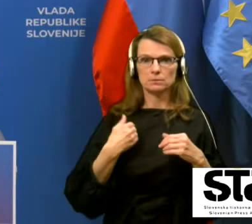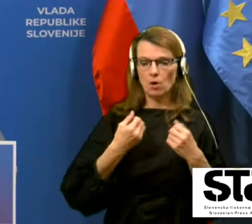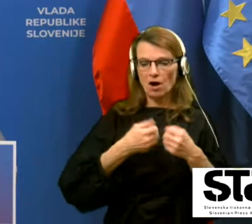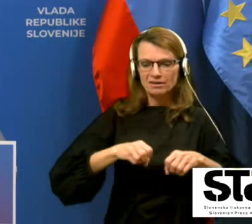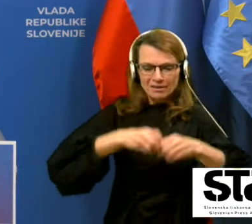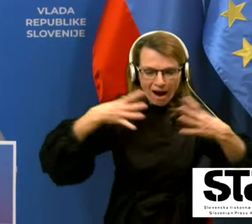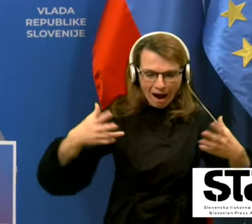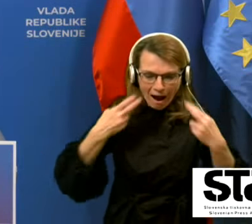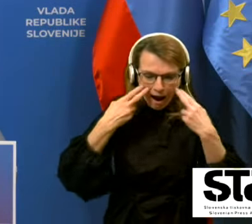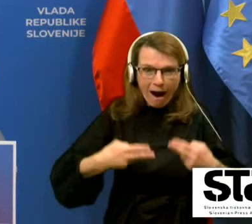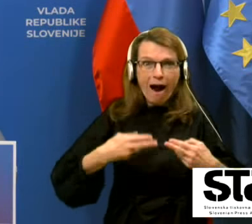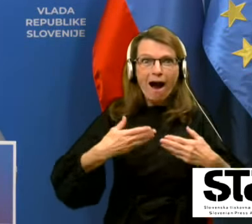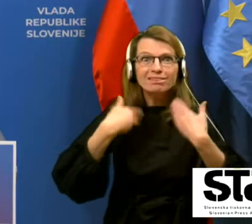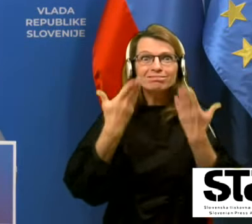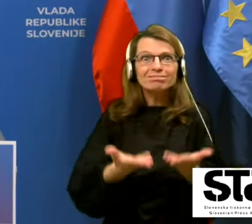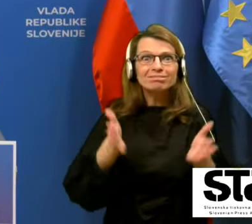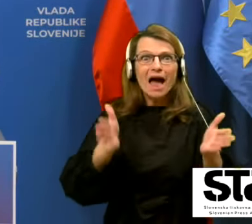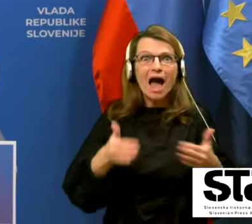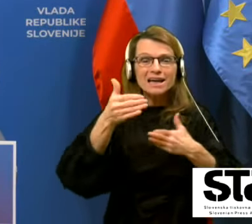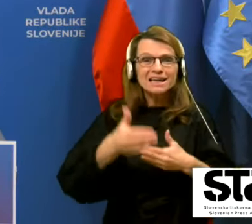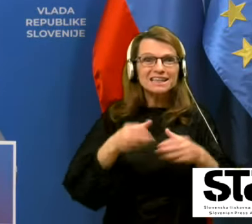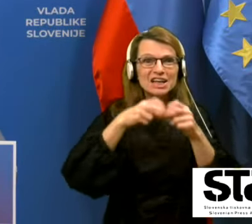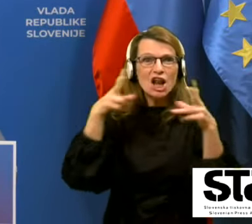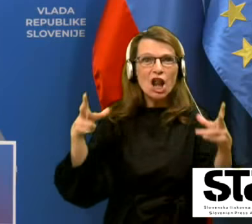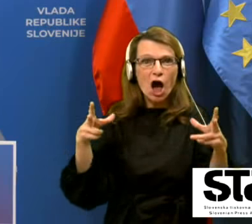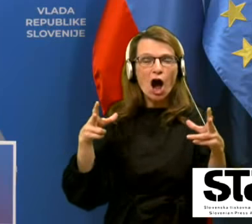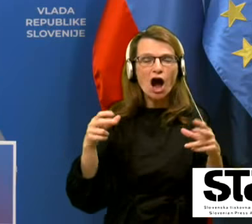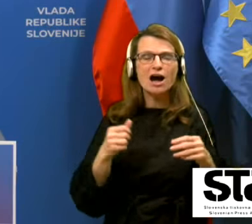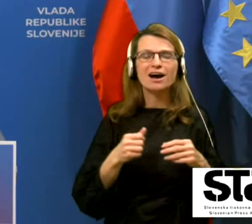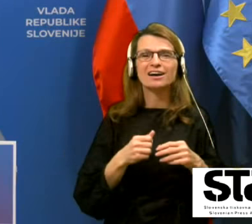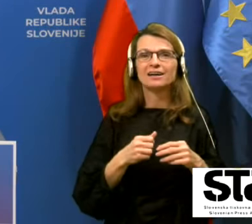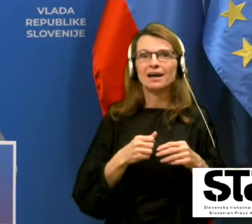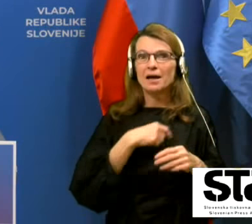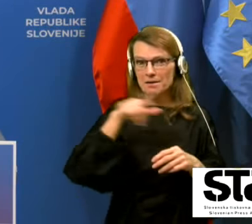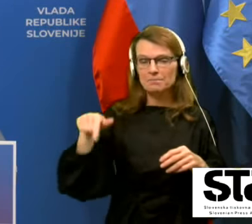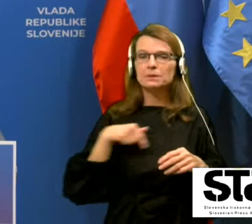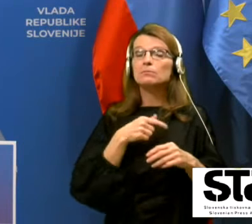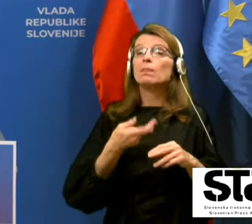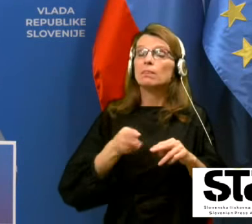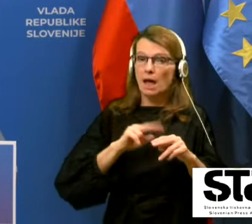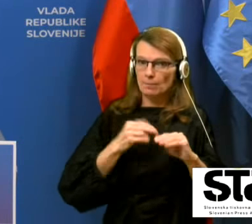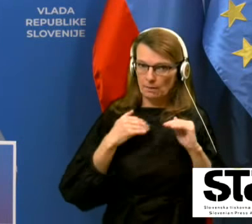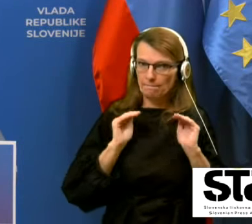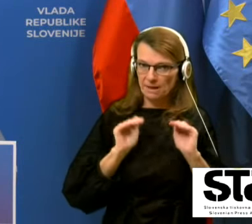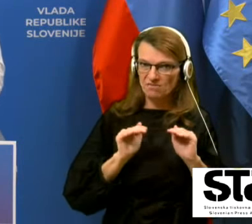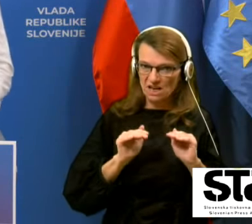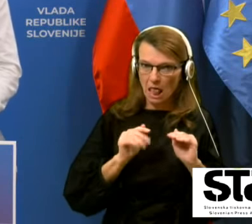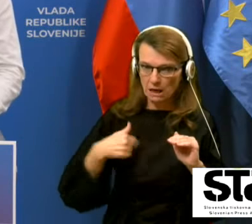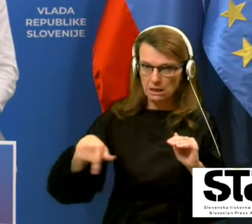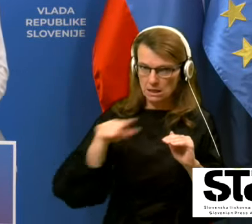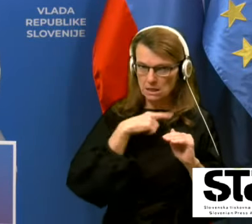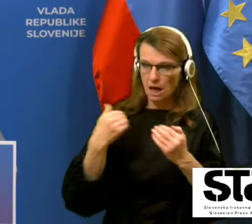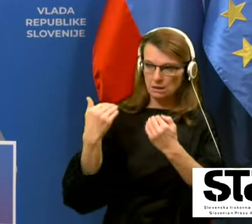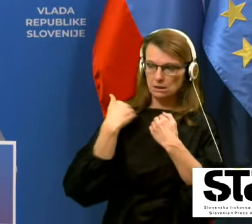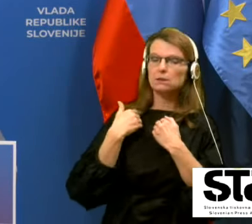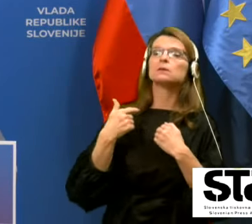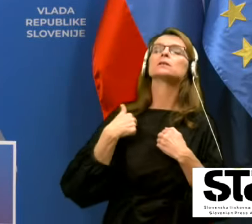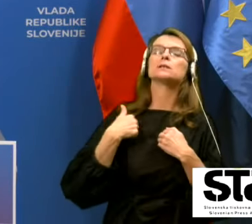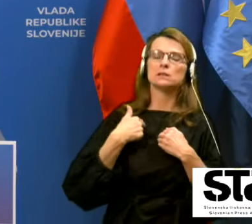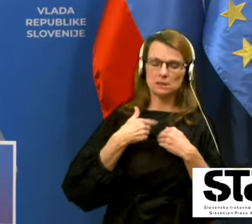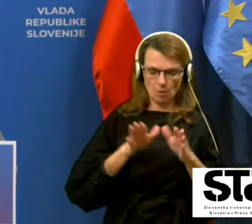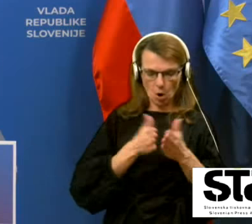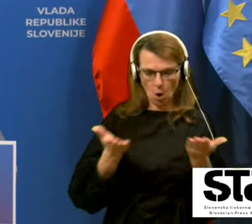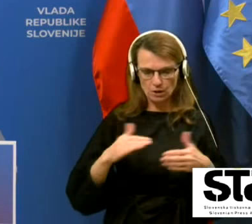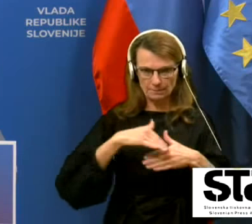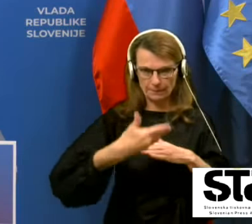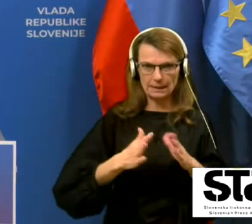darila, v resnici bolj še tako, pred kratkim smo tisti, ki smo najbolj privilegirani, odpirali darila. Danes, nekaj dni